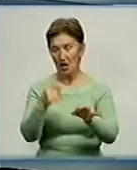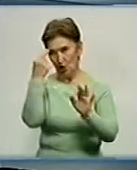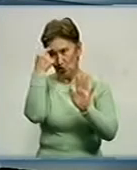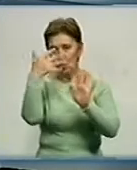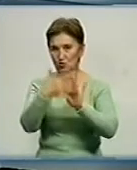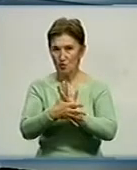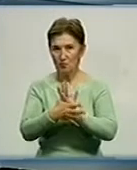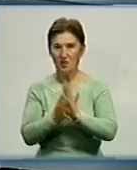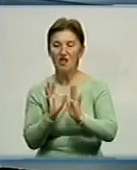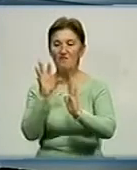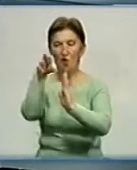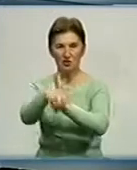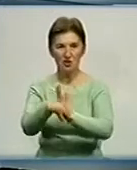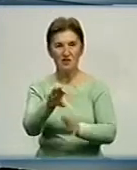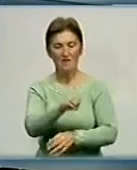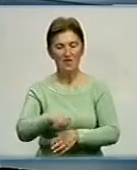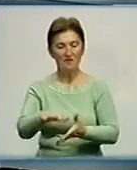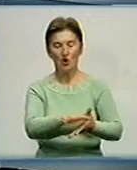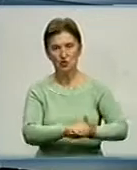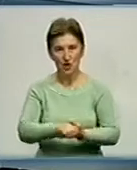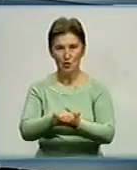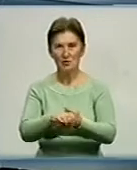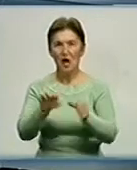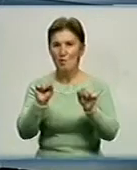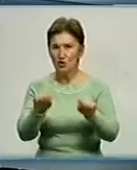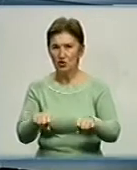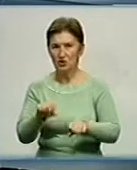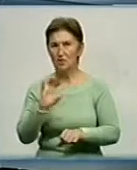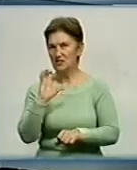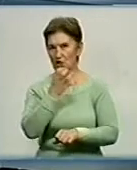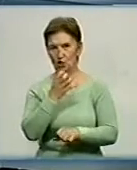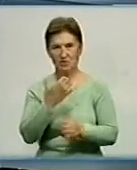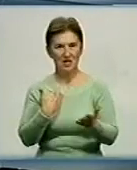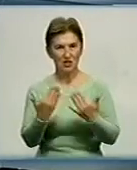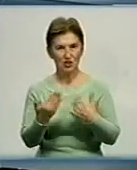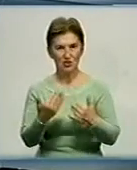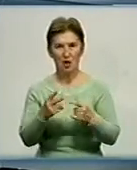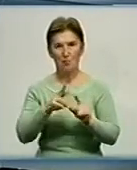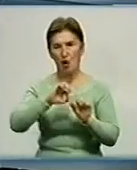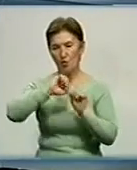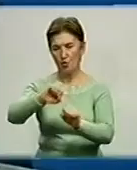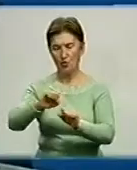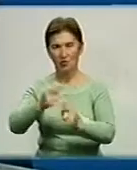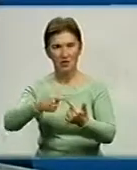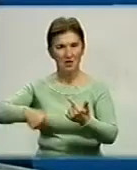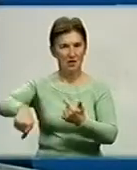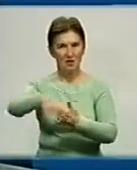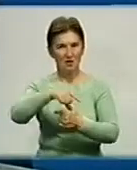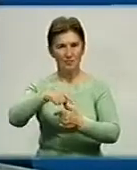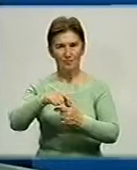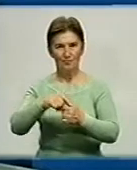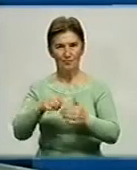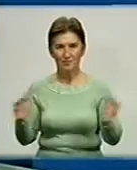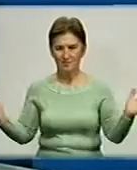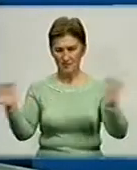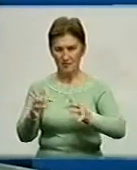входження в Євросоюз можливе при наявності серйозних речей по охороні навколишнього природного середовища, по утилізації